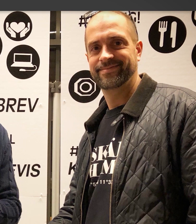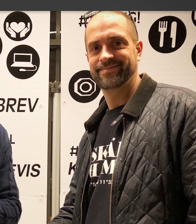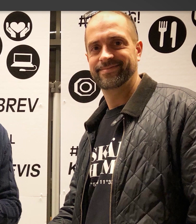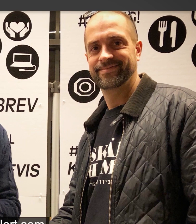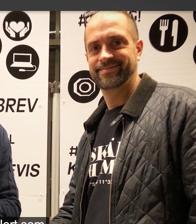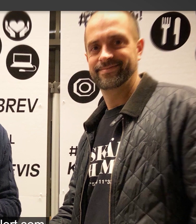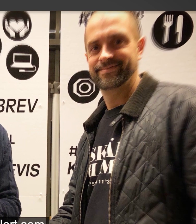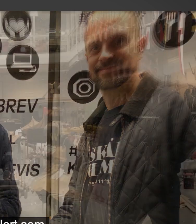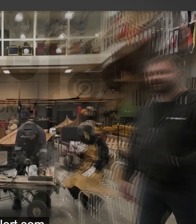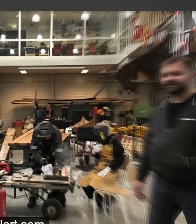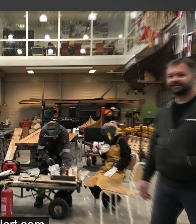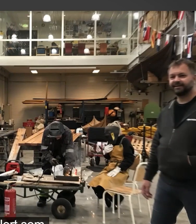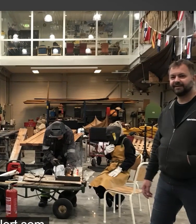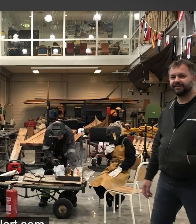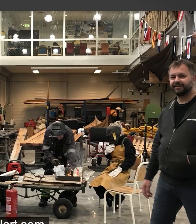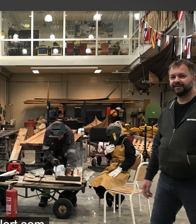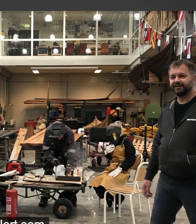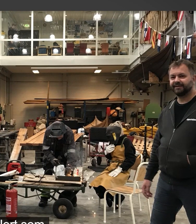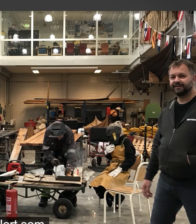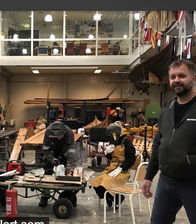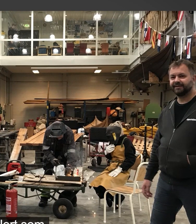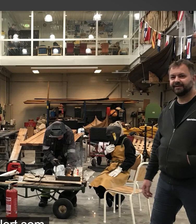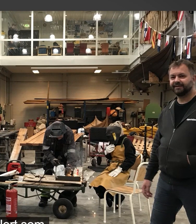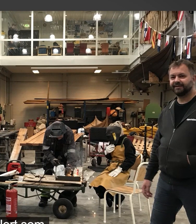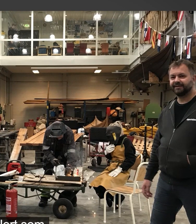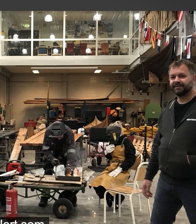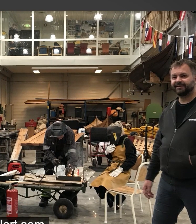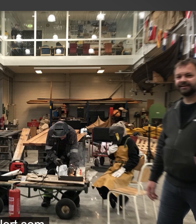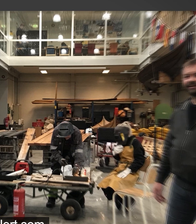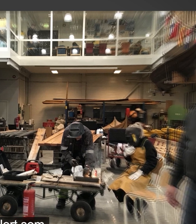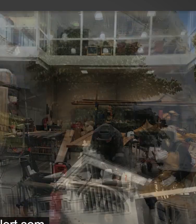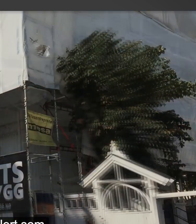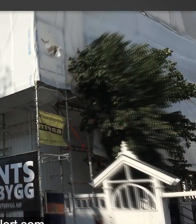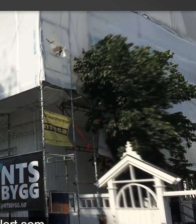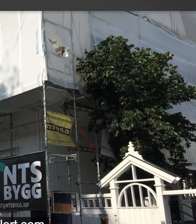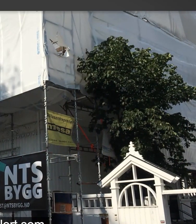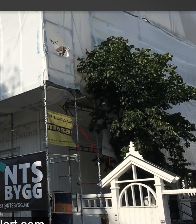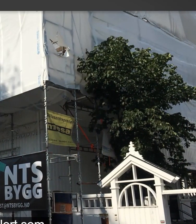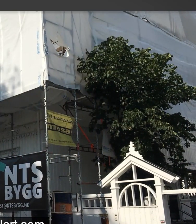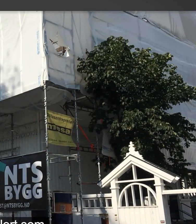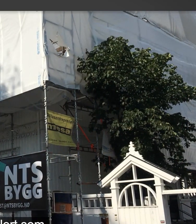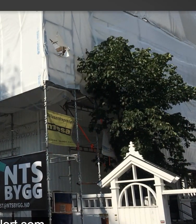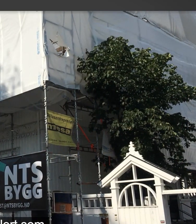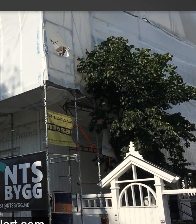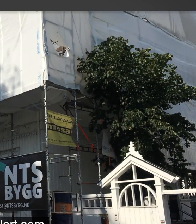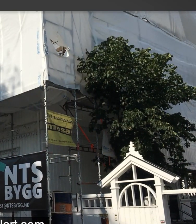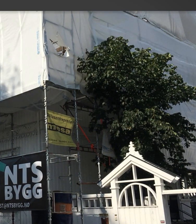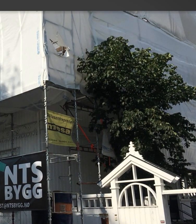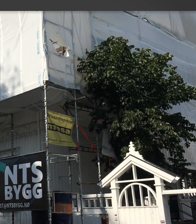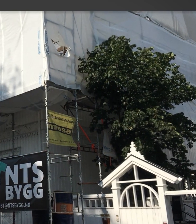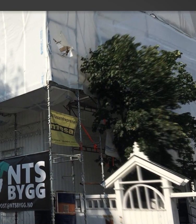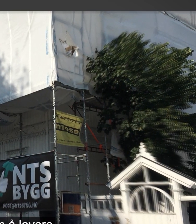Dermed ble NTS Bygg etablert som et datterselskap av Supervisuell i 2016.